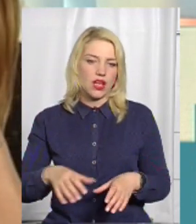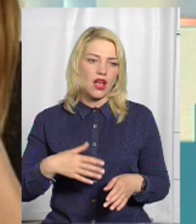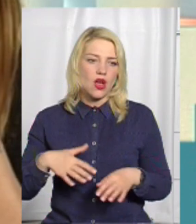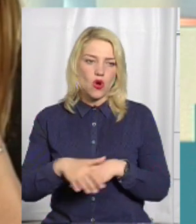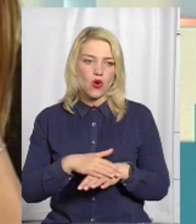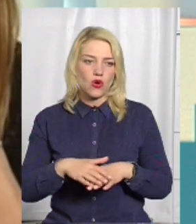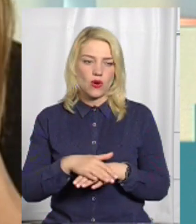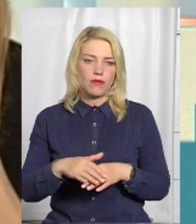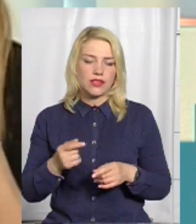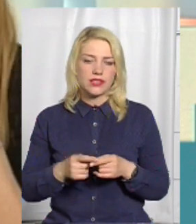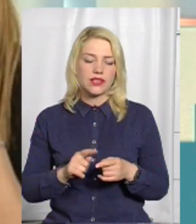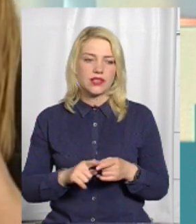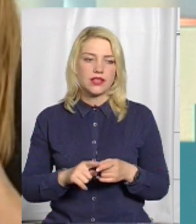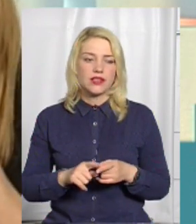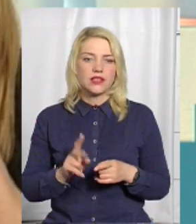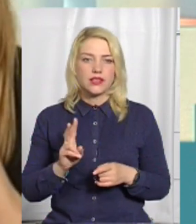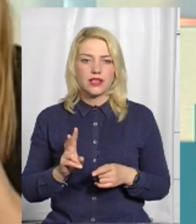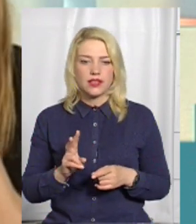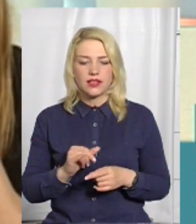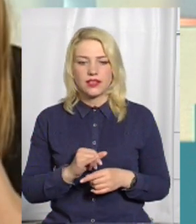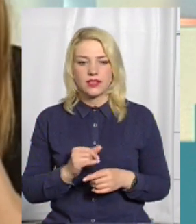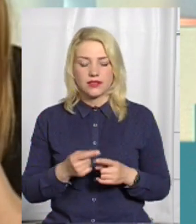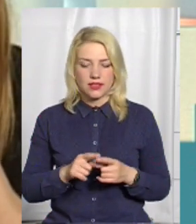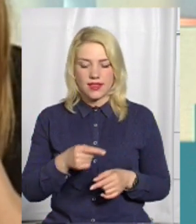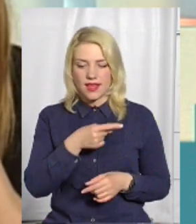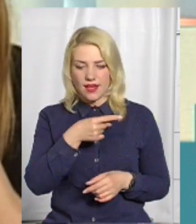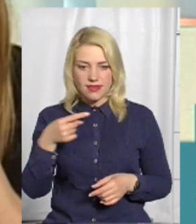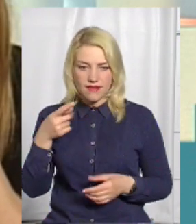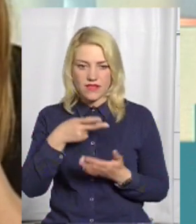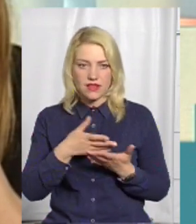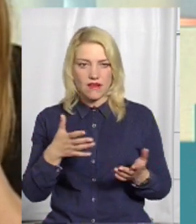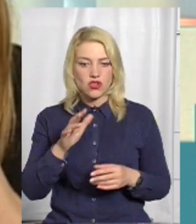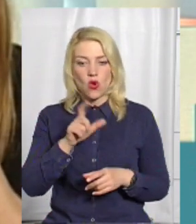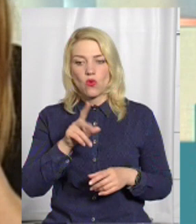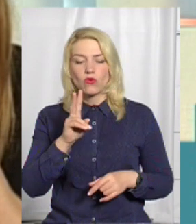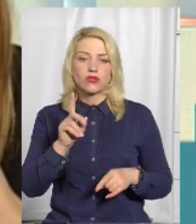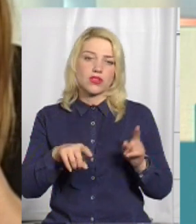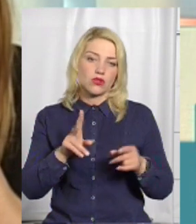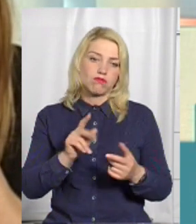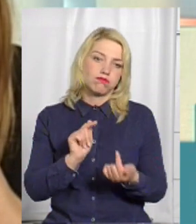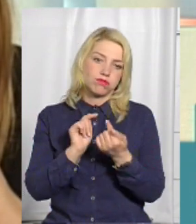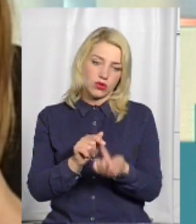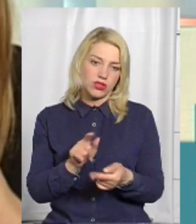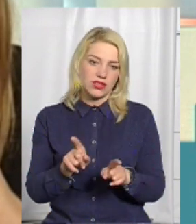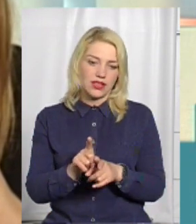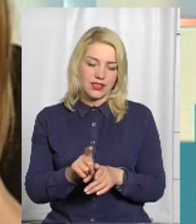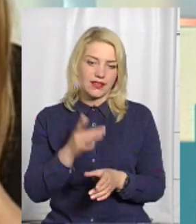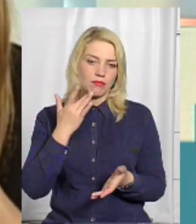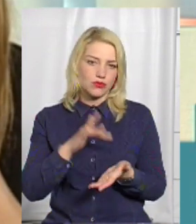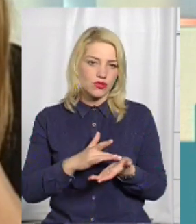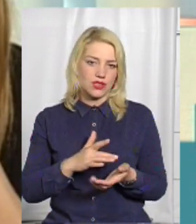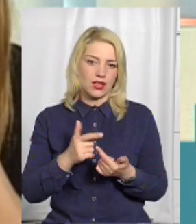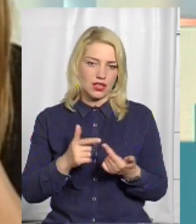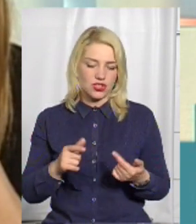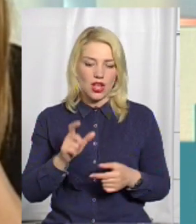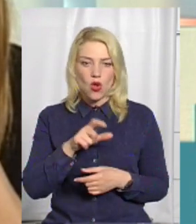По суті, церкві поставали. І негативні явища. Люди там дехто, можливо, і проти таких ганебних речей, але вони